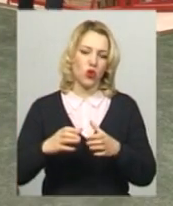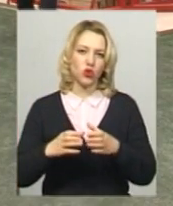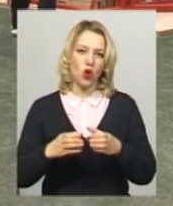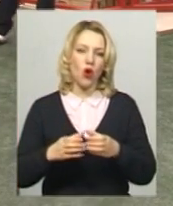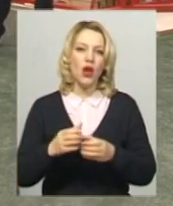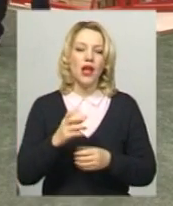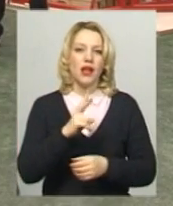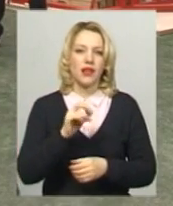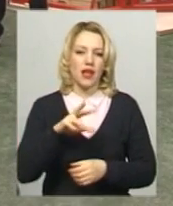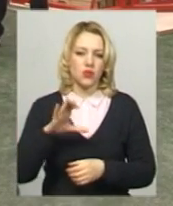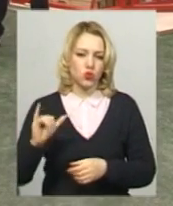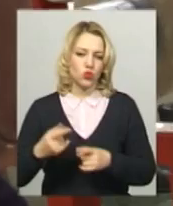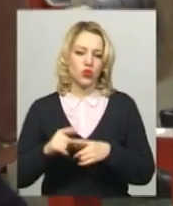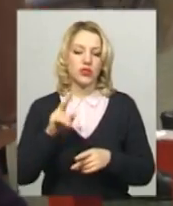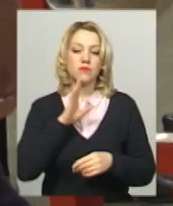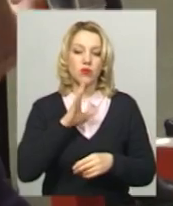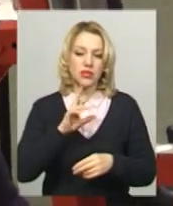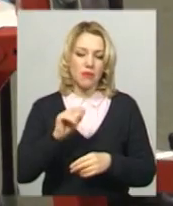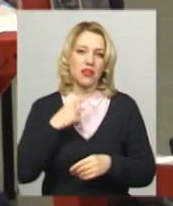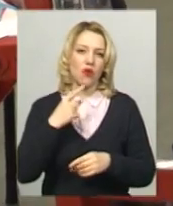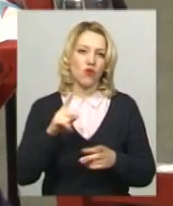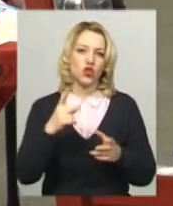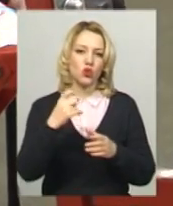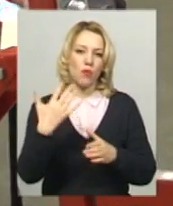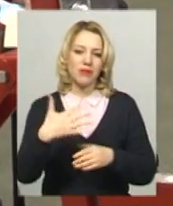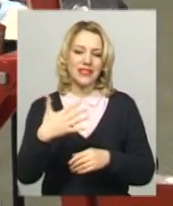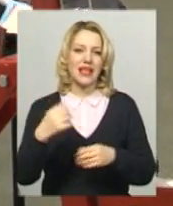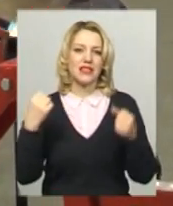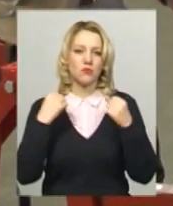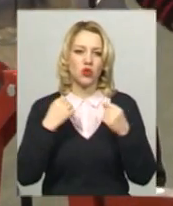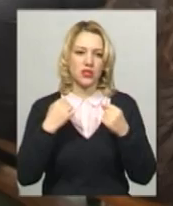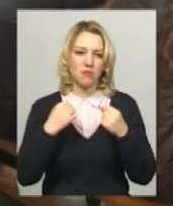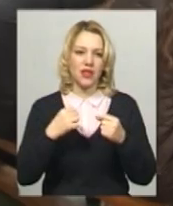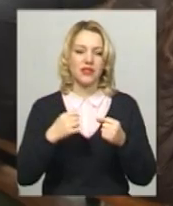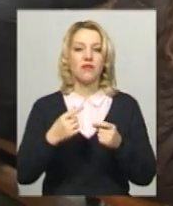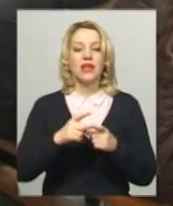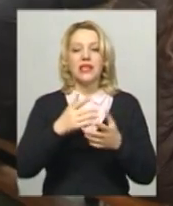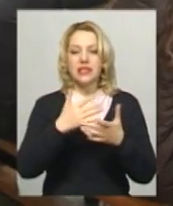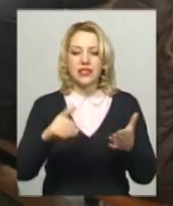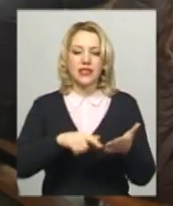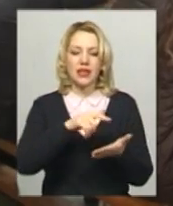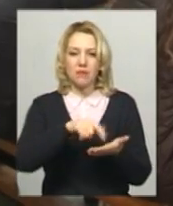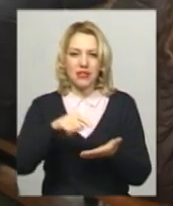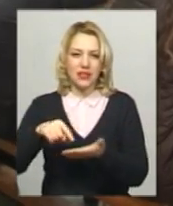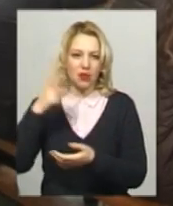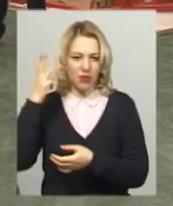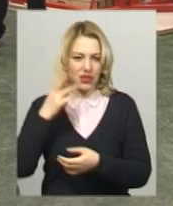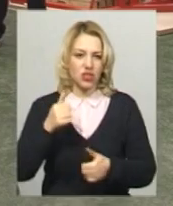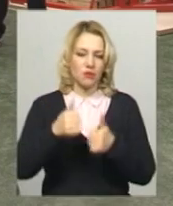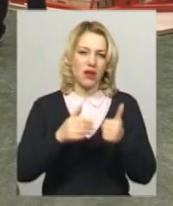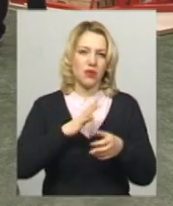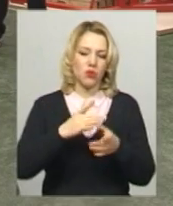Спортсменка каже, участь у чемпіонаті взяли 150 спортсменів з різних міст Хмельниччини. Змагання відбувалися серед всіх вікових груп.